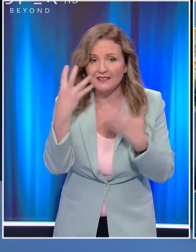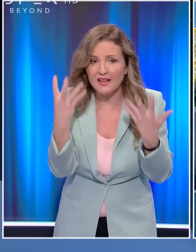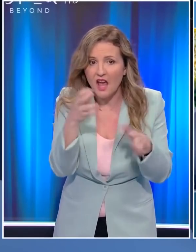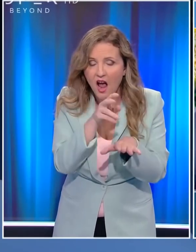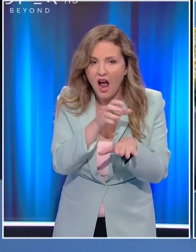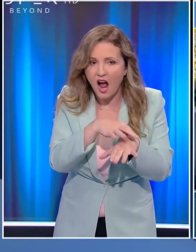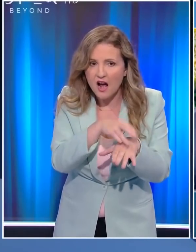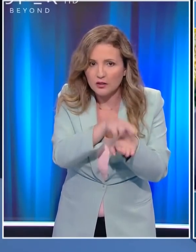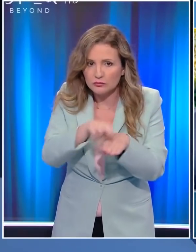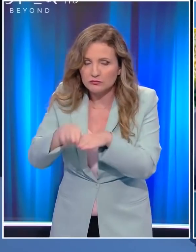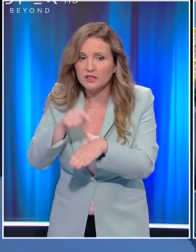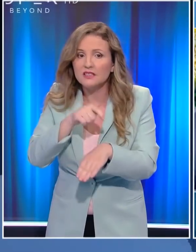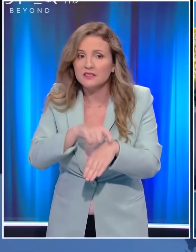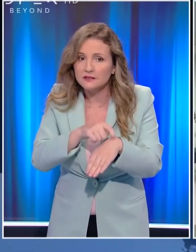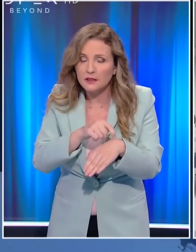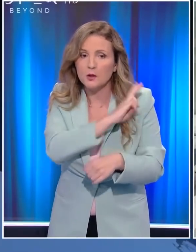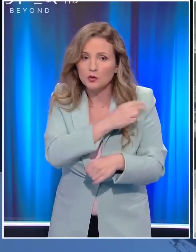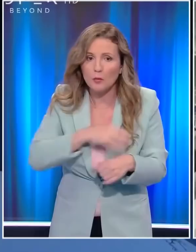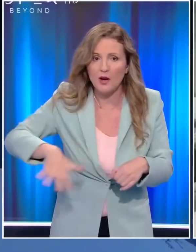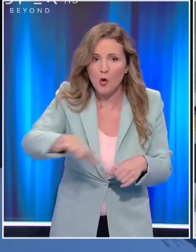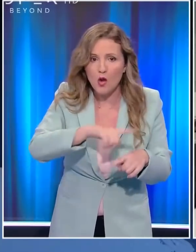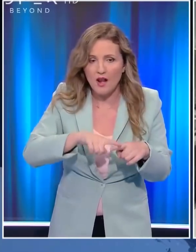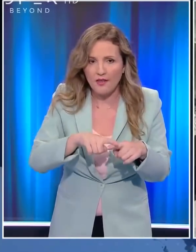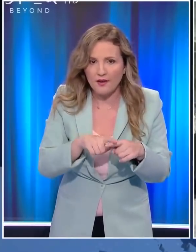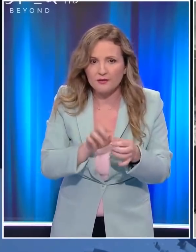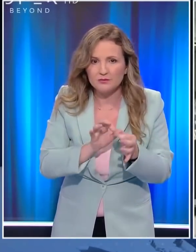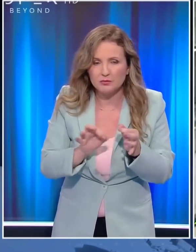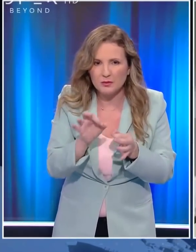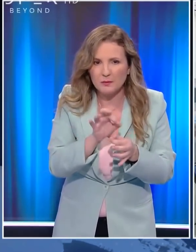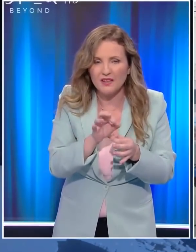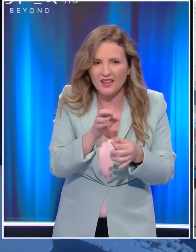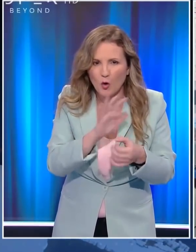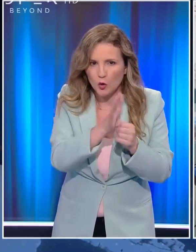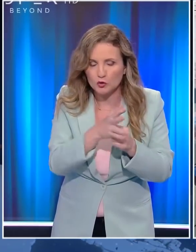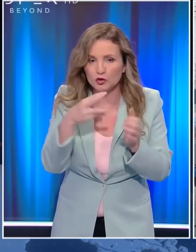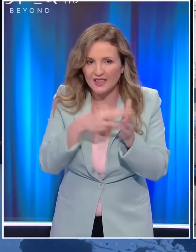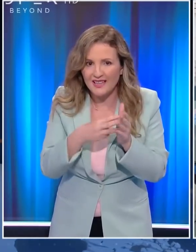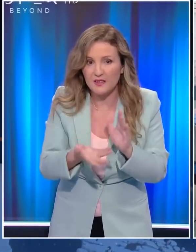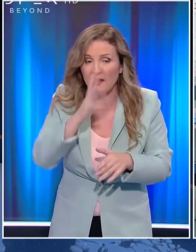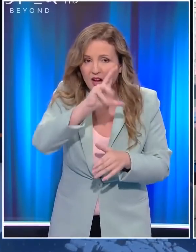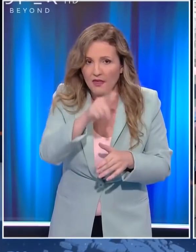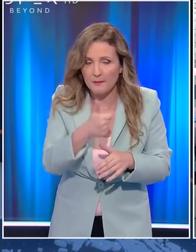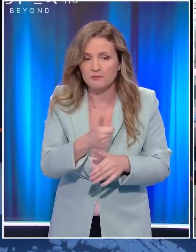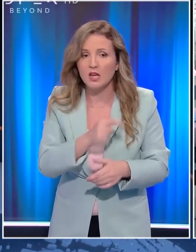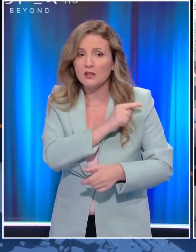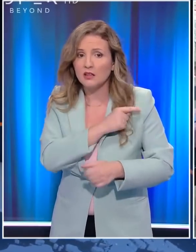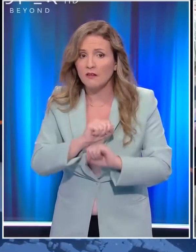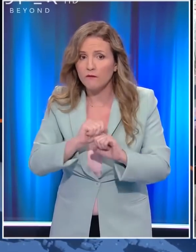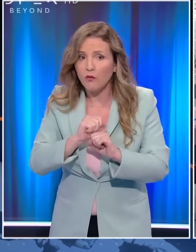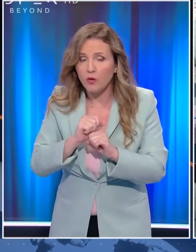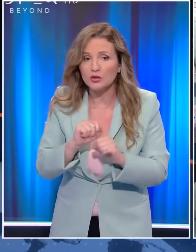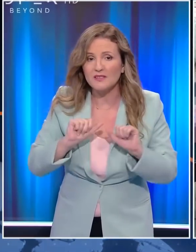ασθενείς που νοσηλεύονται αυτή τη στιγμή στα νοσοκομεία. Με τα κρούσματα κορονοϊού να παραμένουν σταθερά πάνω από 3.000 και τους ειδικούς να φοβούνται για ακόμα